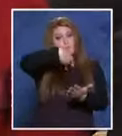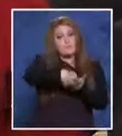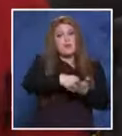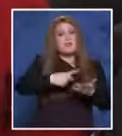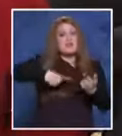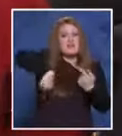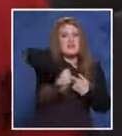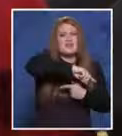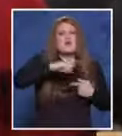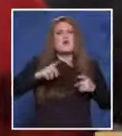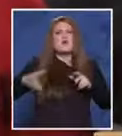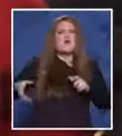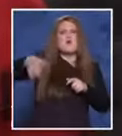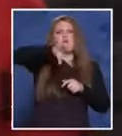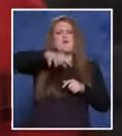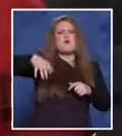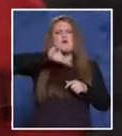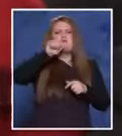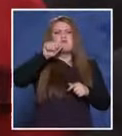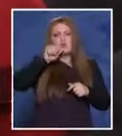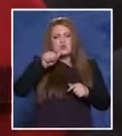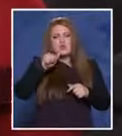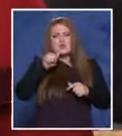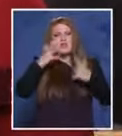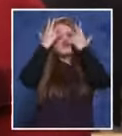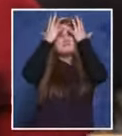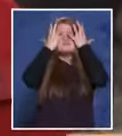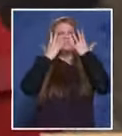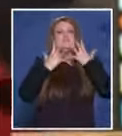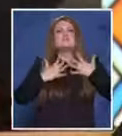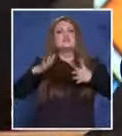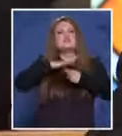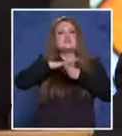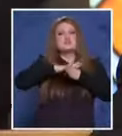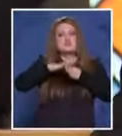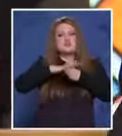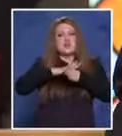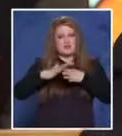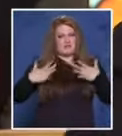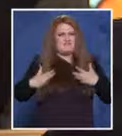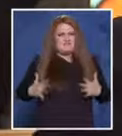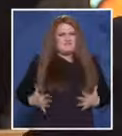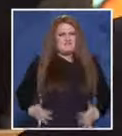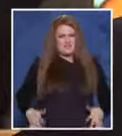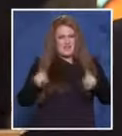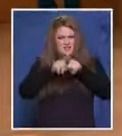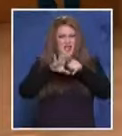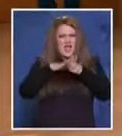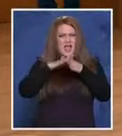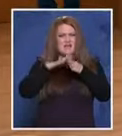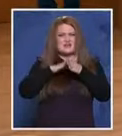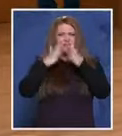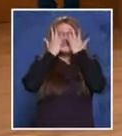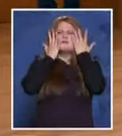земята, заливан с кофичката, тук е целия обезобразен, черен, целия, както това палто тук е навсякъде, черен,